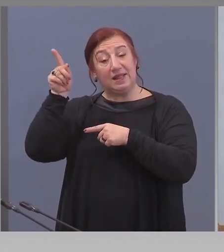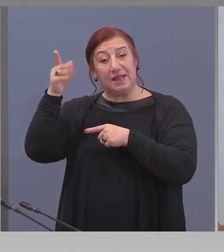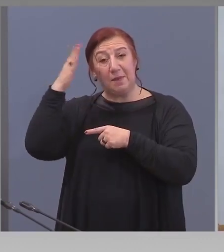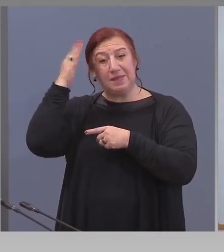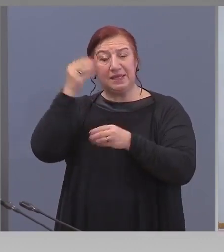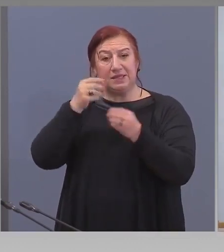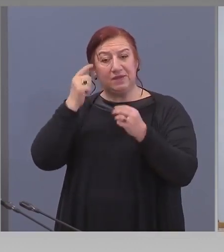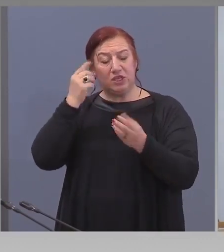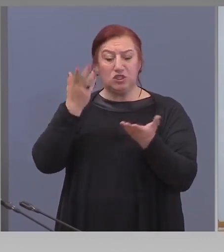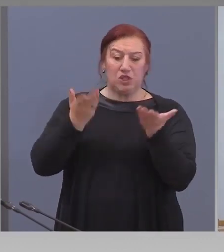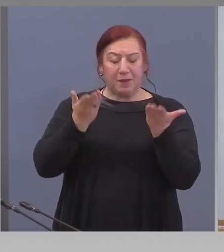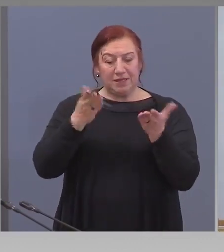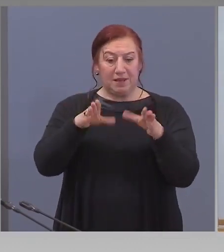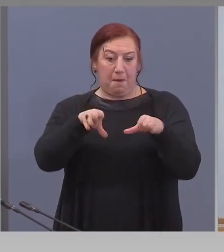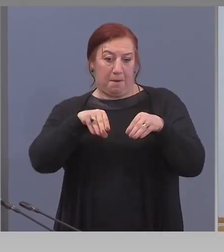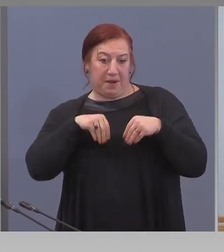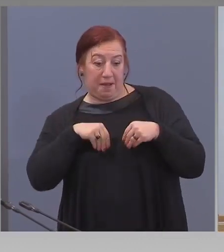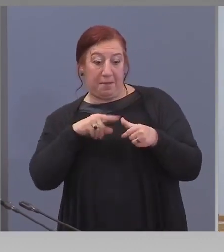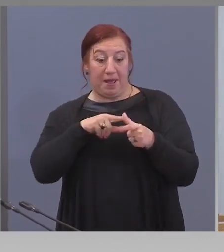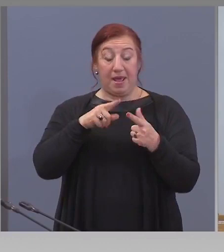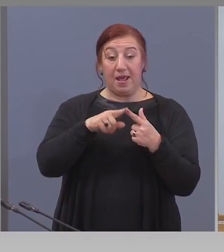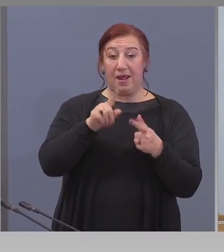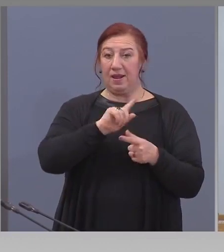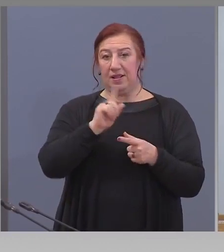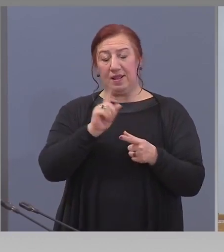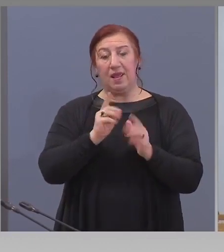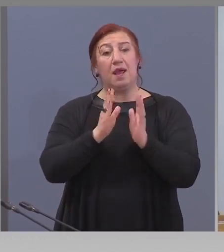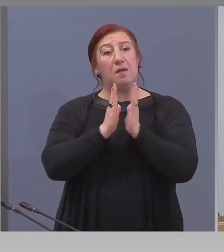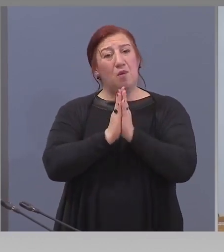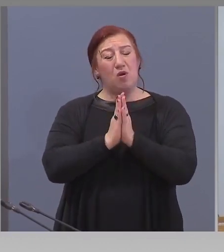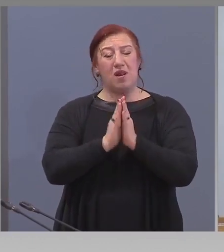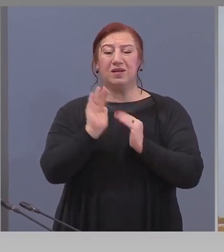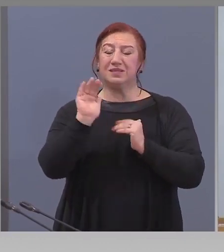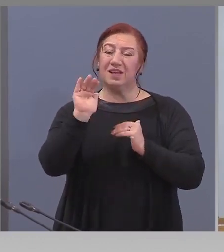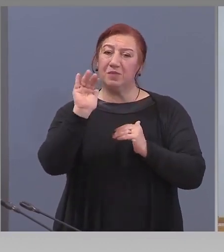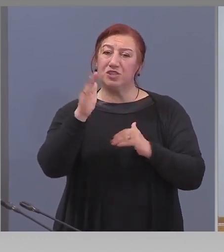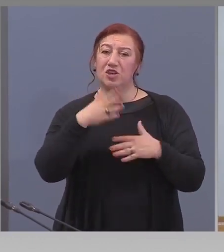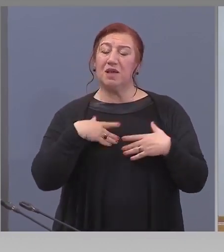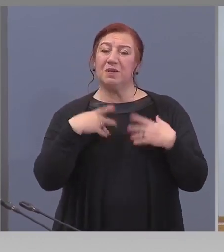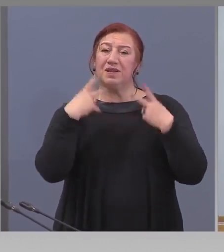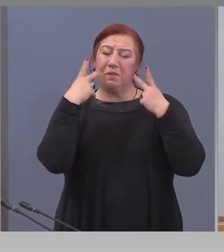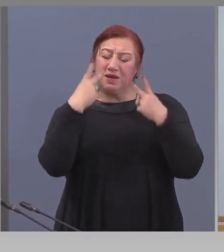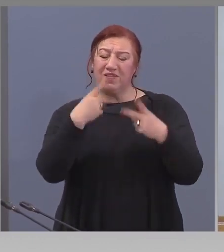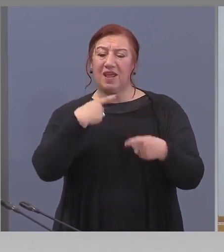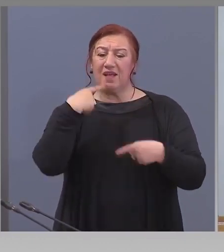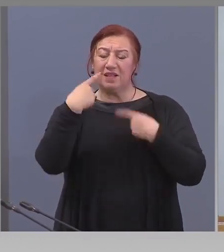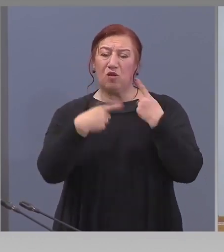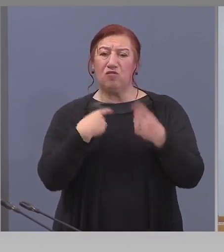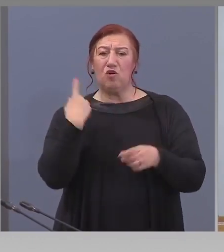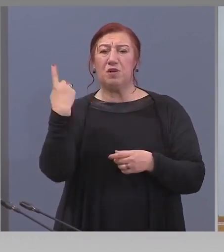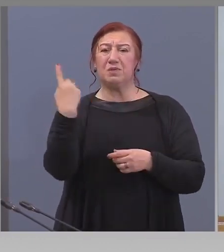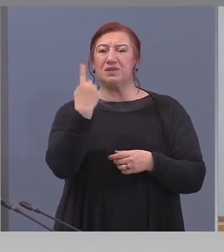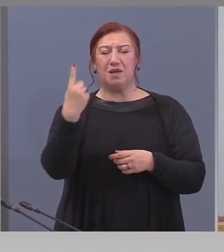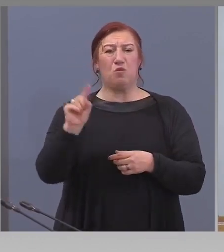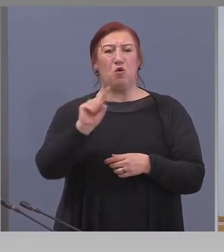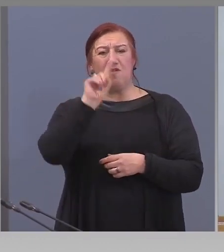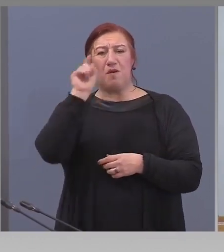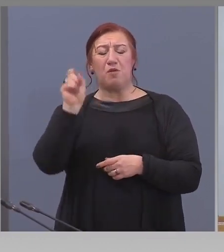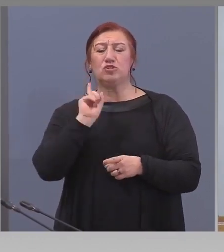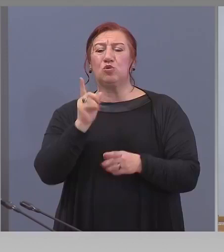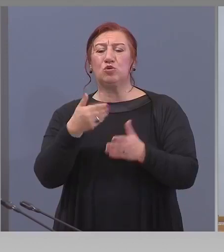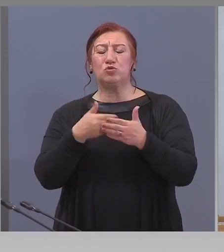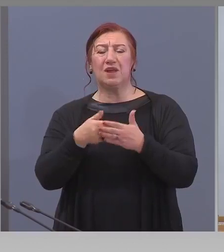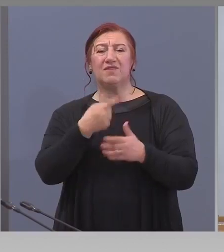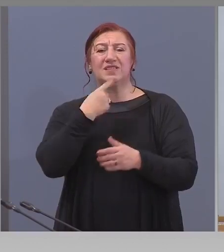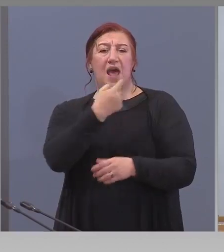съобрази с тях или не. Моля ви за напред да имате предвид да се сървоточим само върху въпроси, които ще касаят медицинската